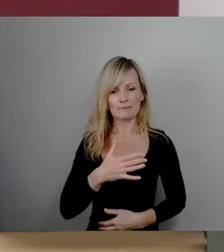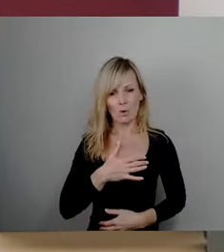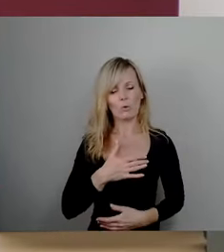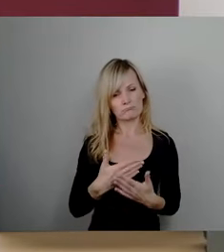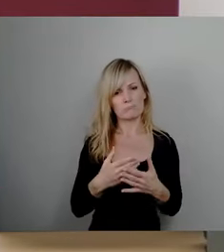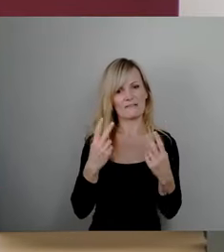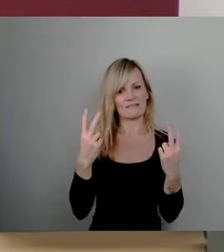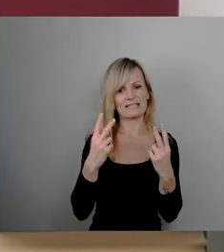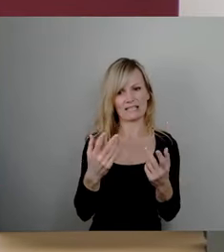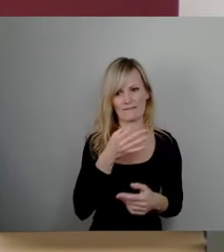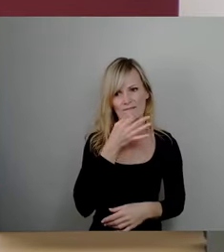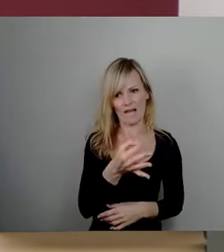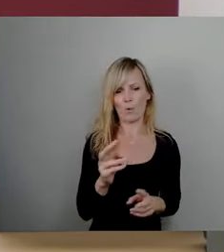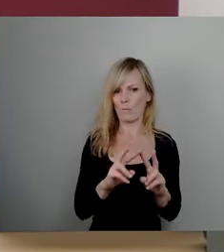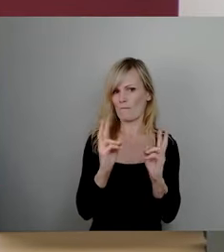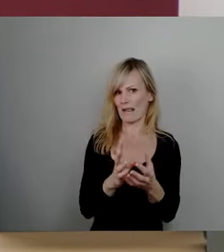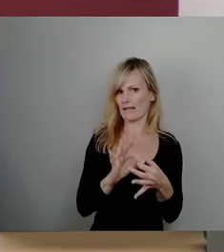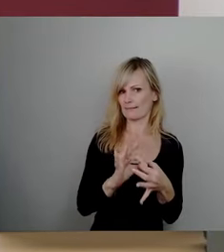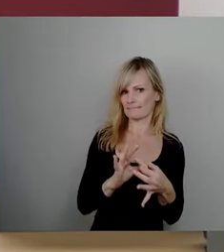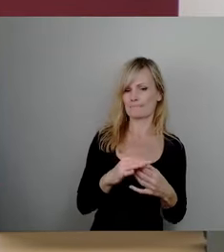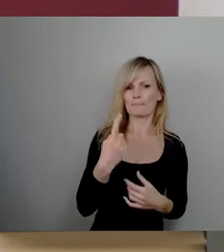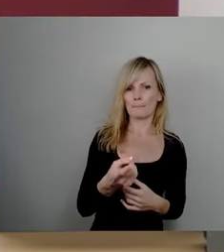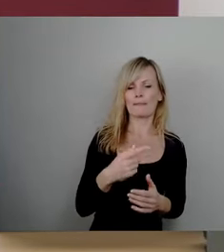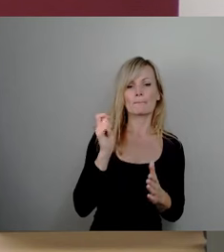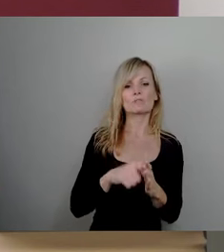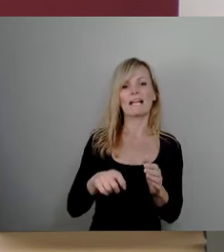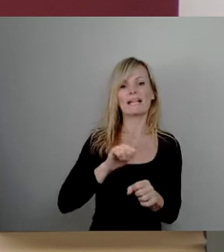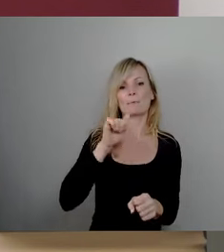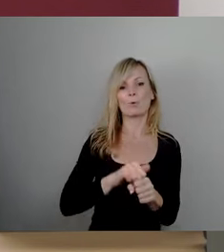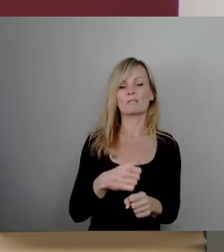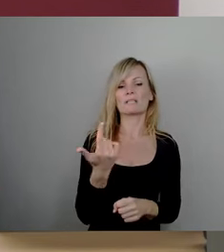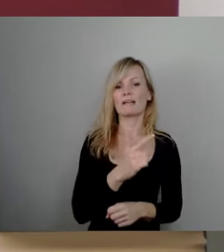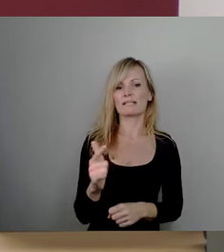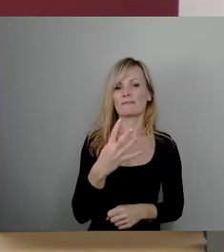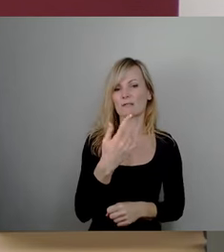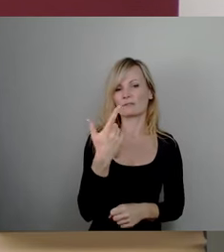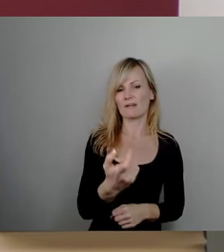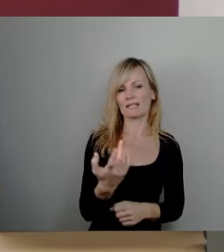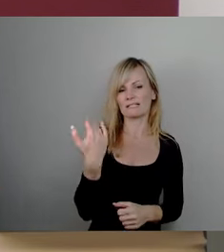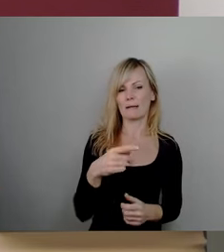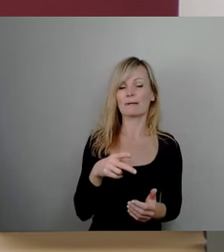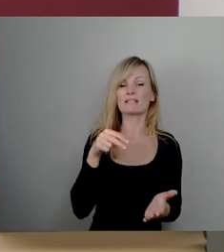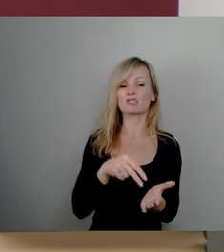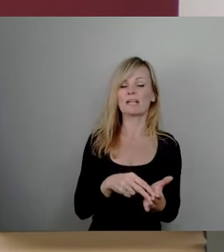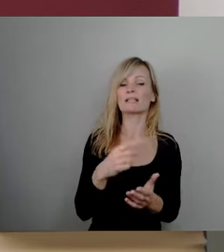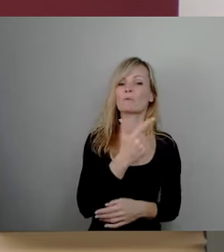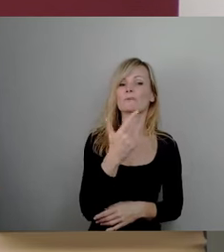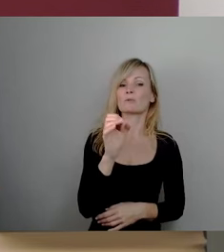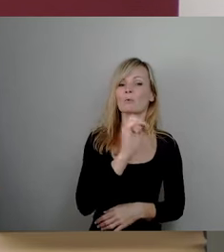Bußgeldbehörde wurden im Jahr 2024 mit Stand vom 22. Oktober insgesamt